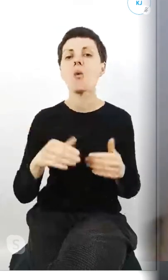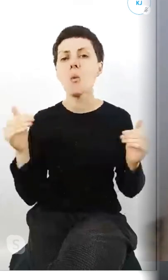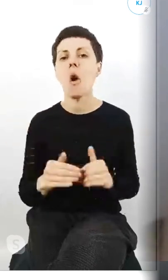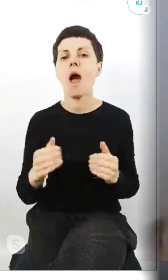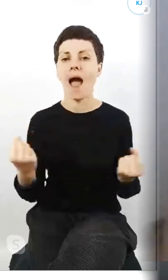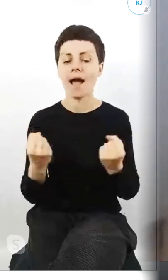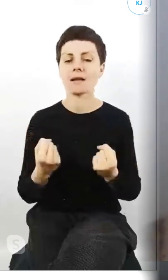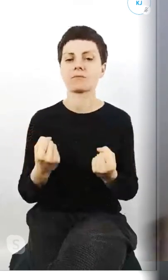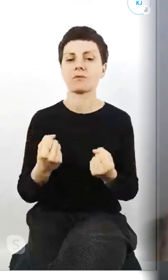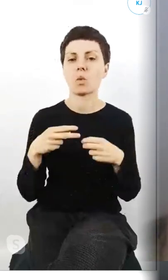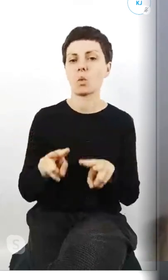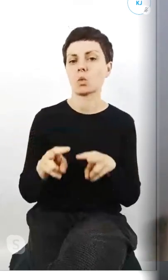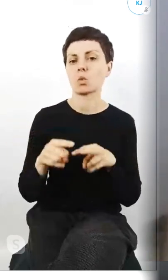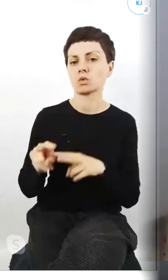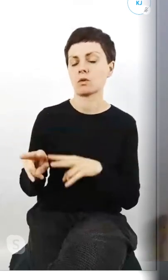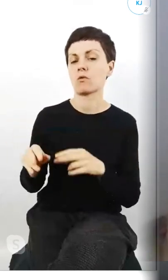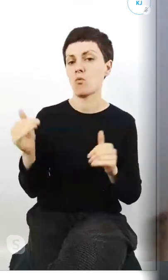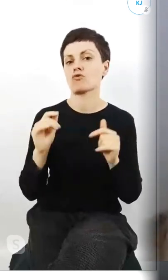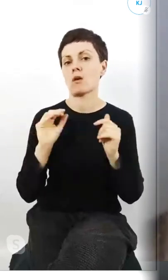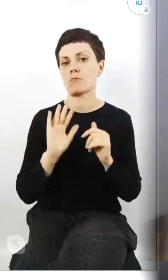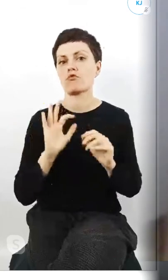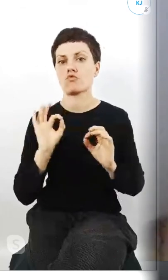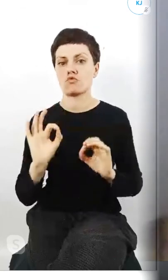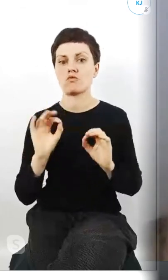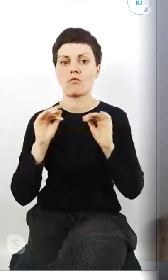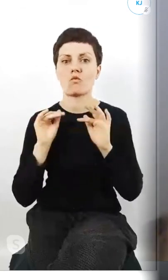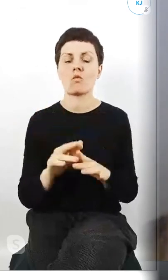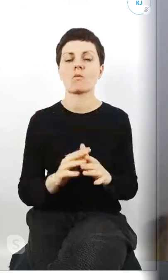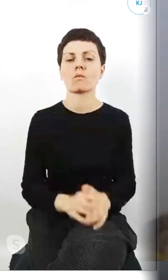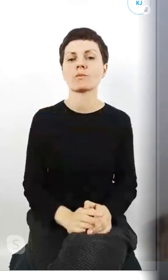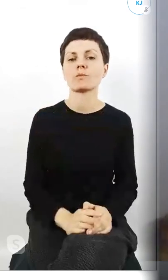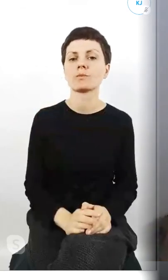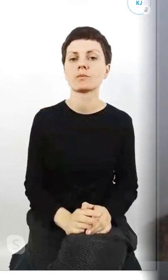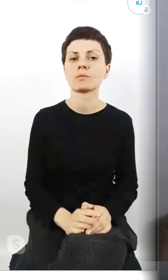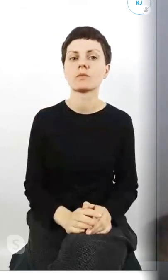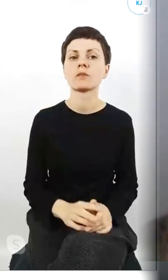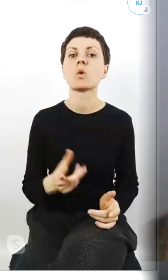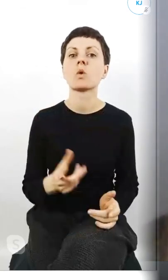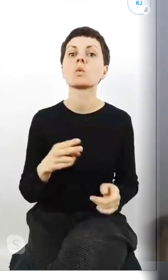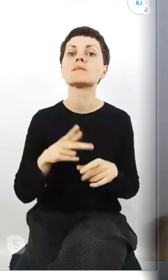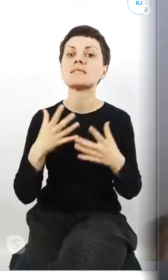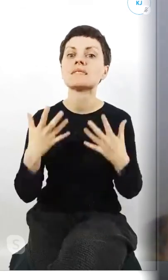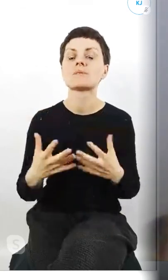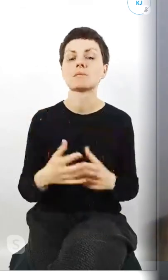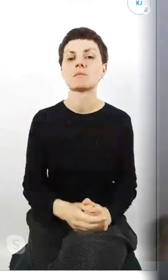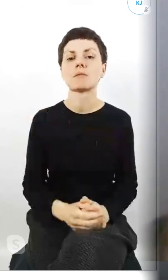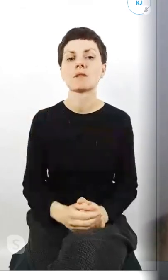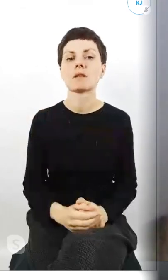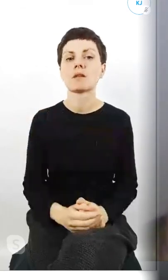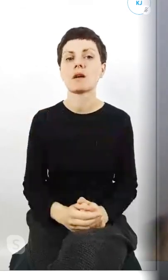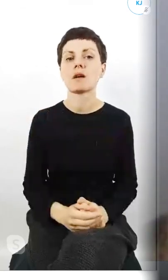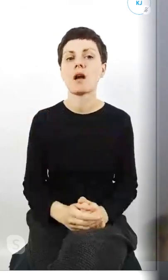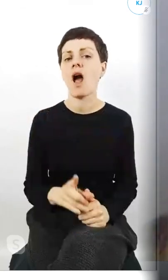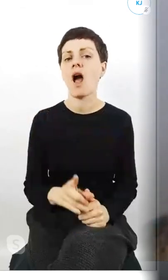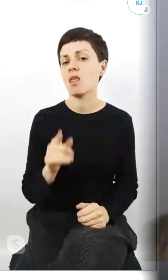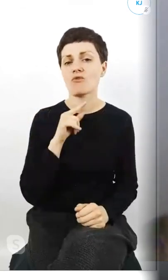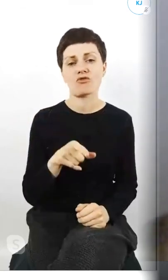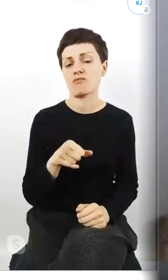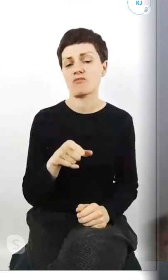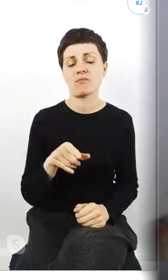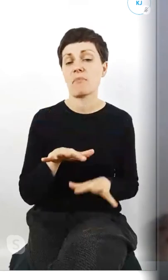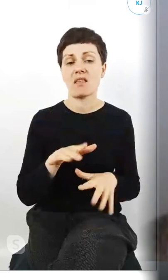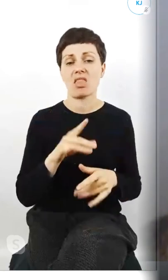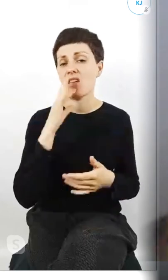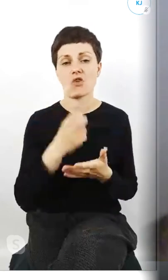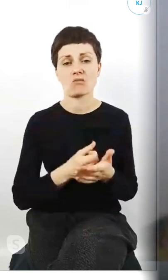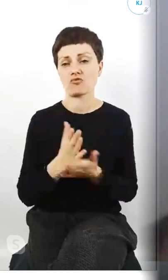udział i mieć realny wpływ na tę sferę w których chcemy go mieć ale jest to niewykorzystywane przez młodzież takie też